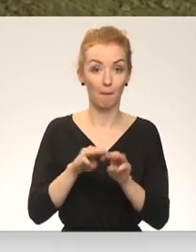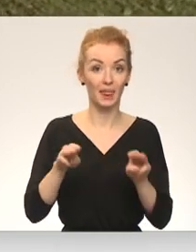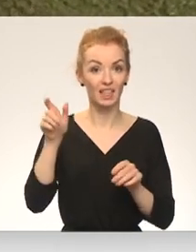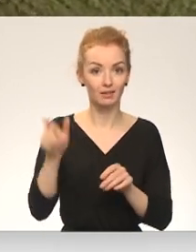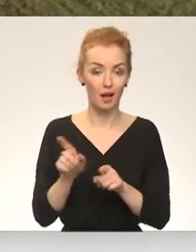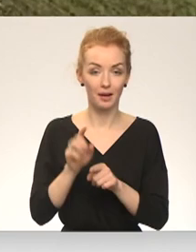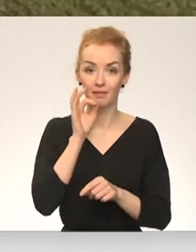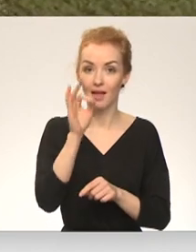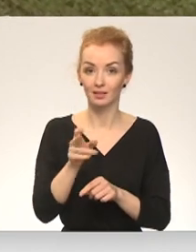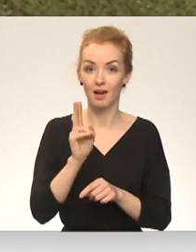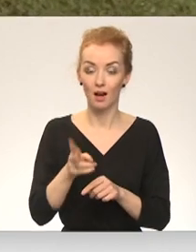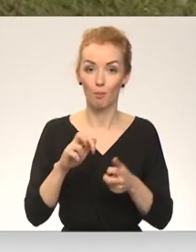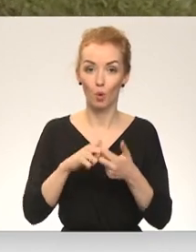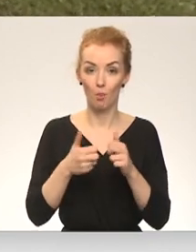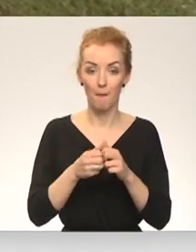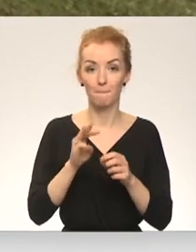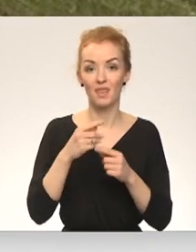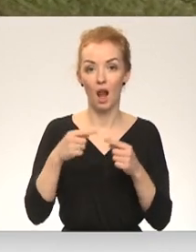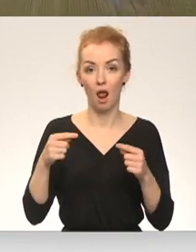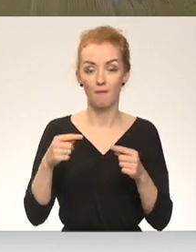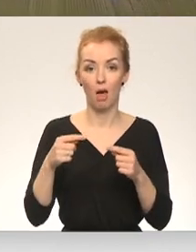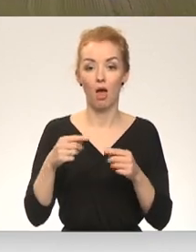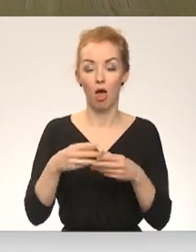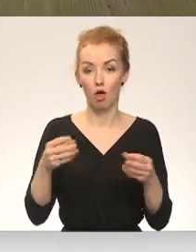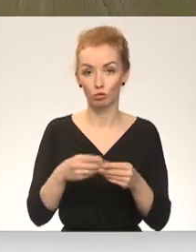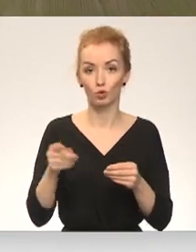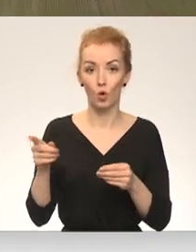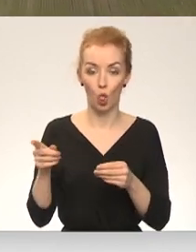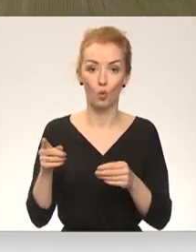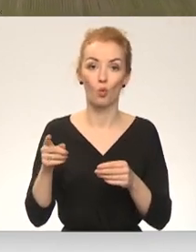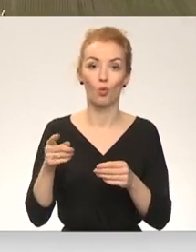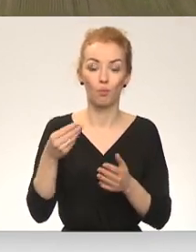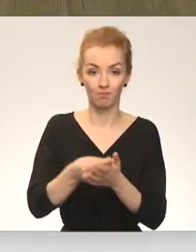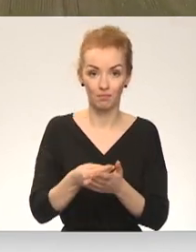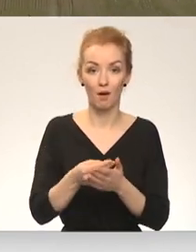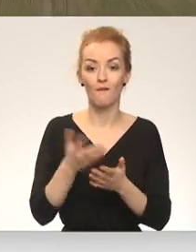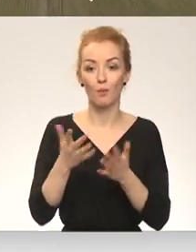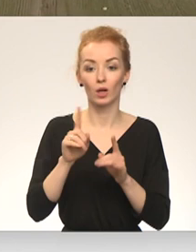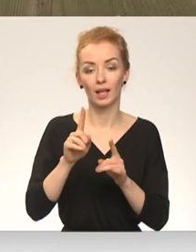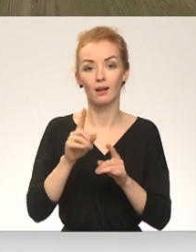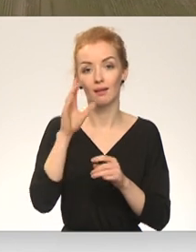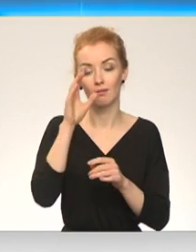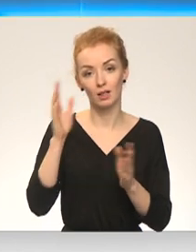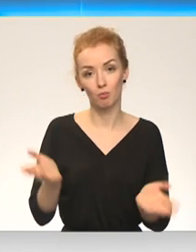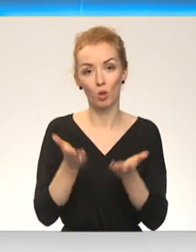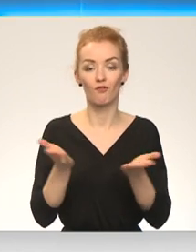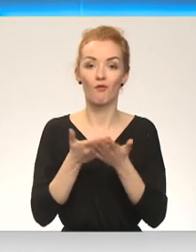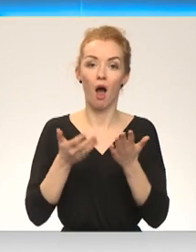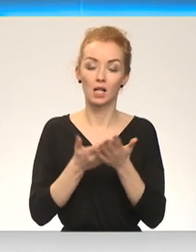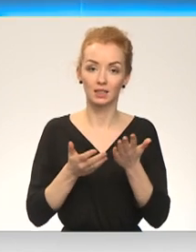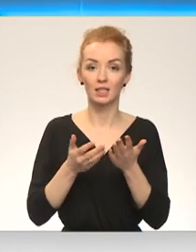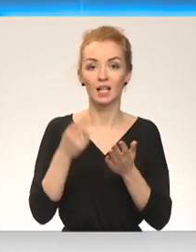arī piebilde, ka izaicinājums minerālmēsli tirgu varētu kalpot kā papildus stimulus saimnieko tekoloģiskāk. Mums ir